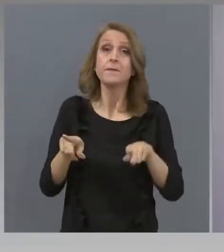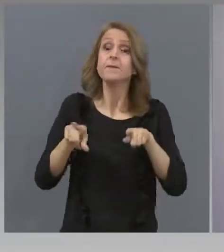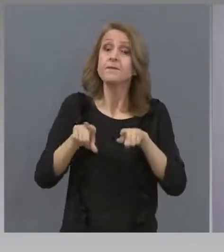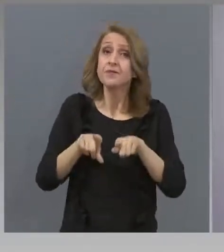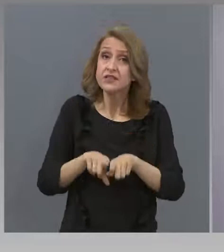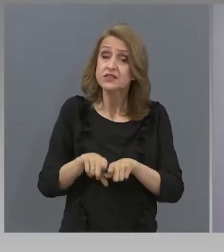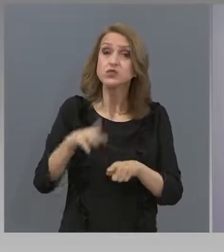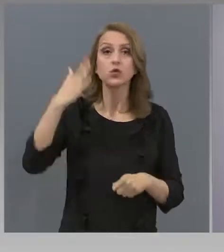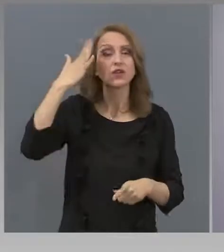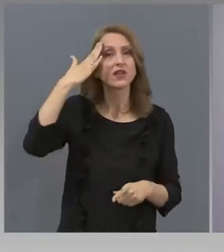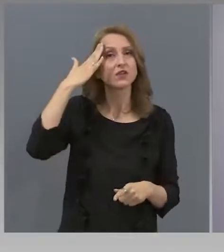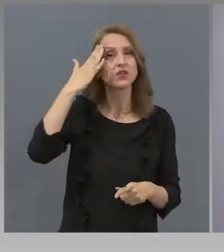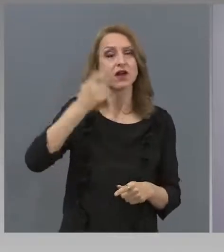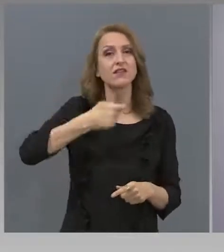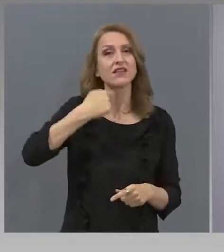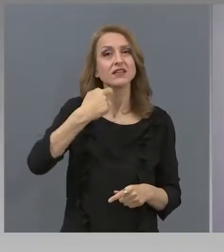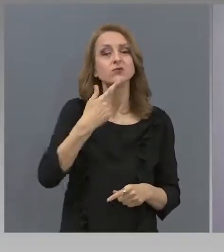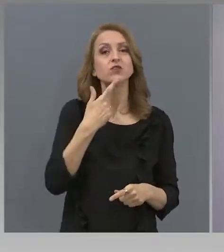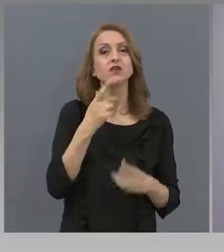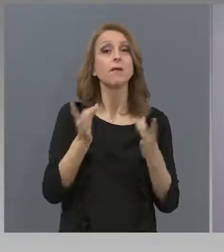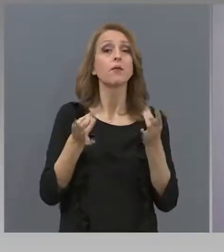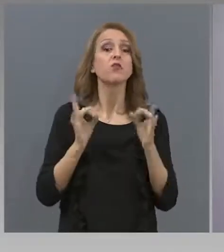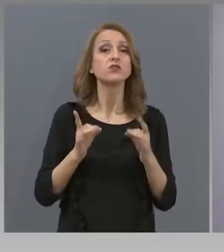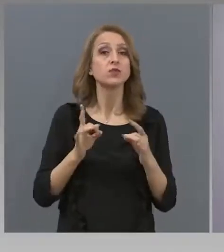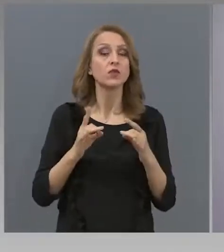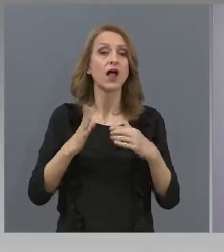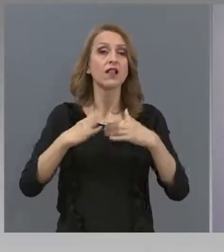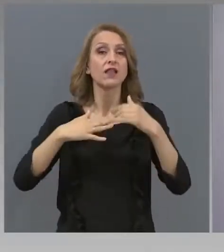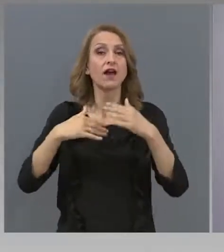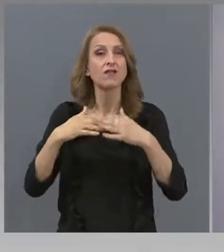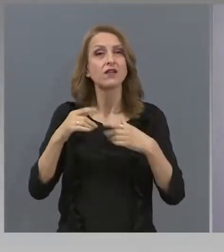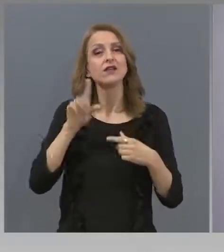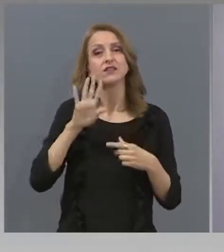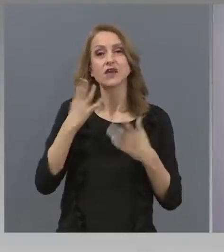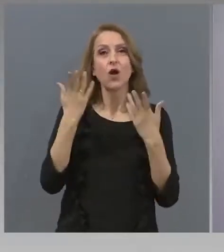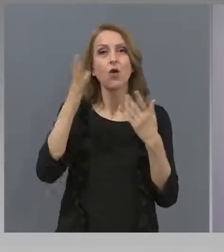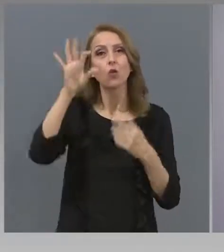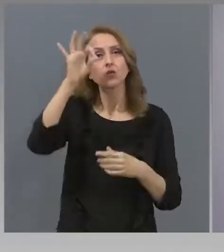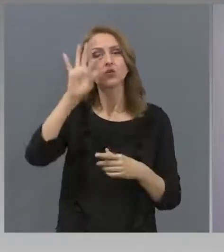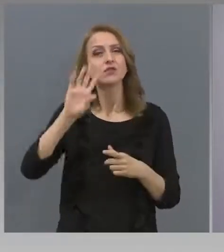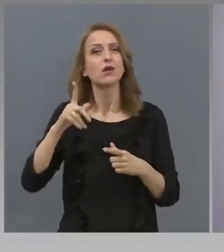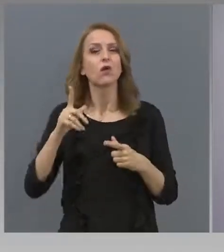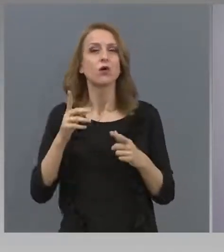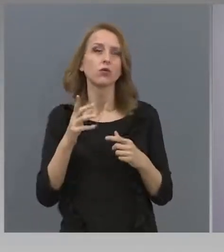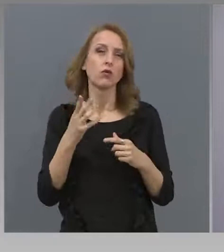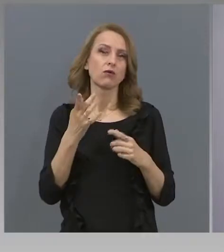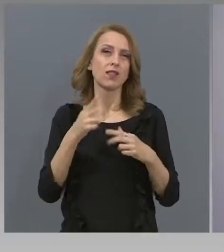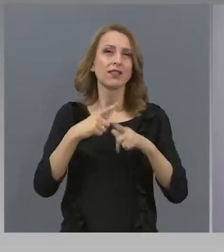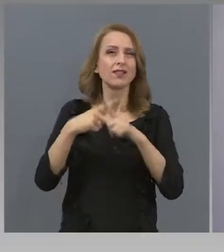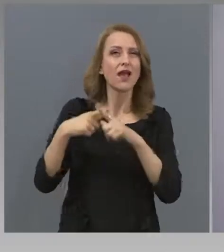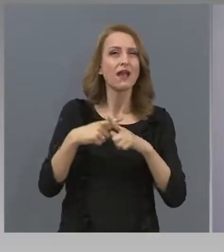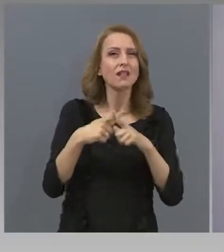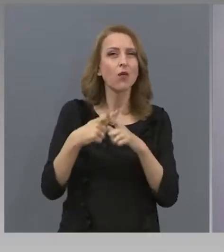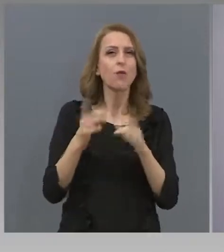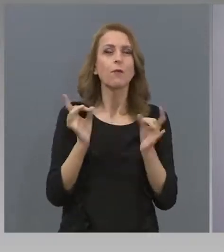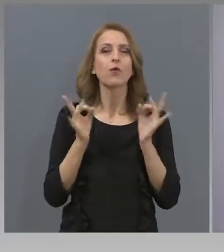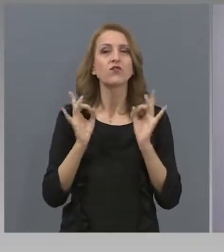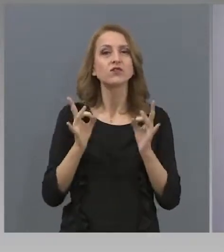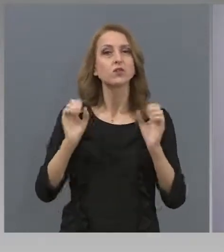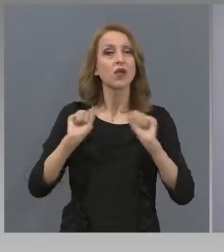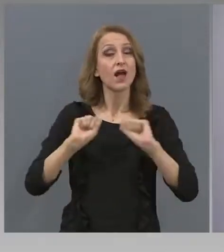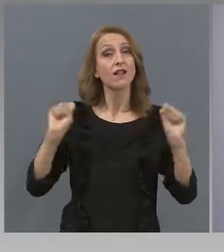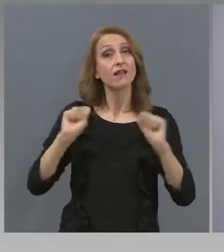изпити за придобиване на професионална квалификация. Това е за учениците в професионалните гимназии. По отношение на